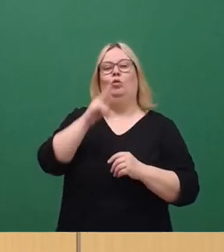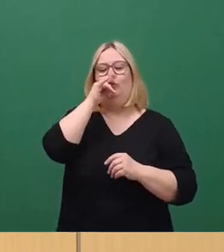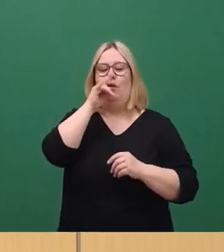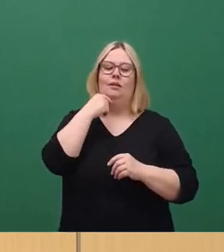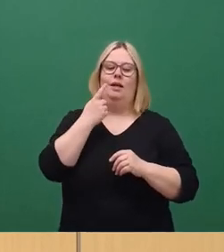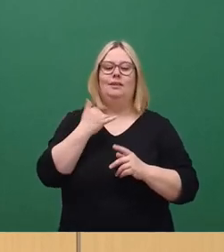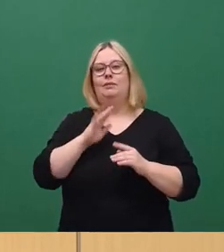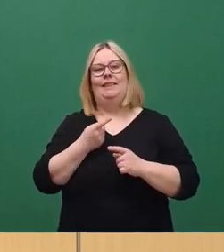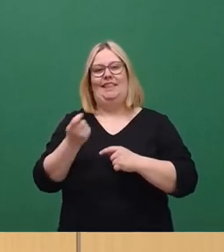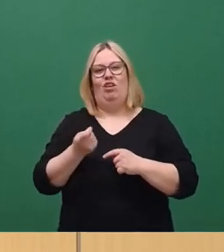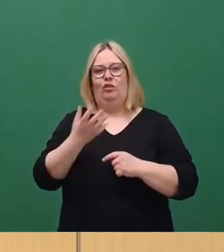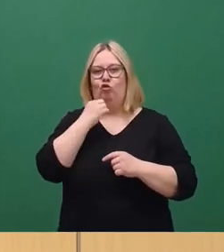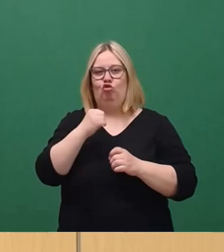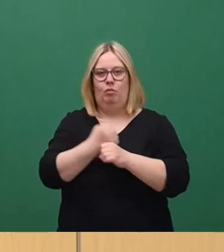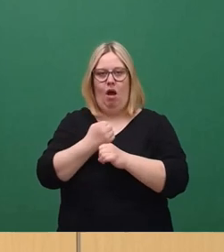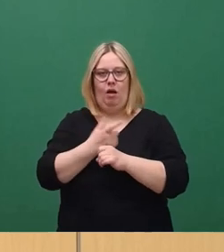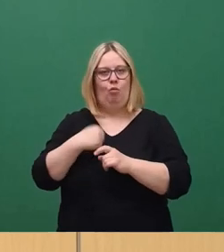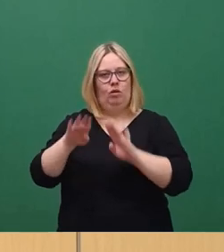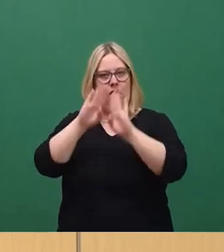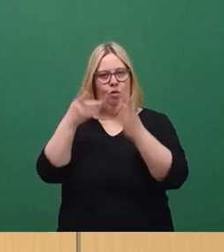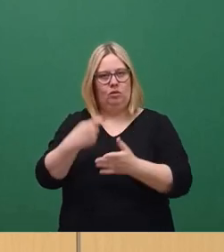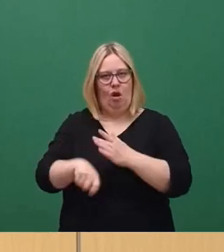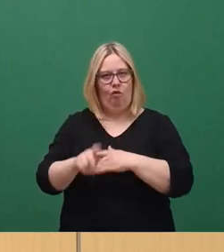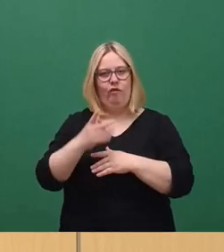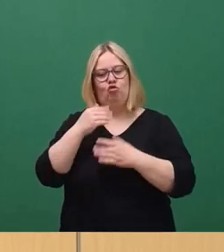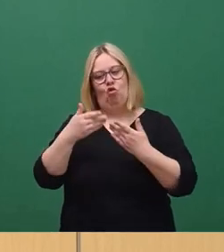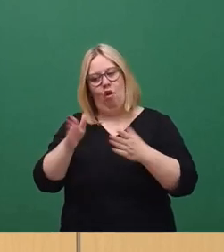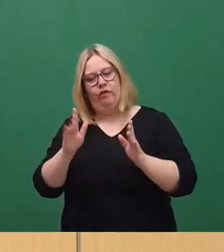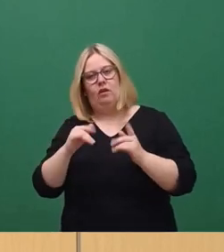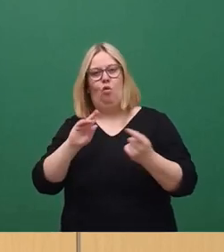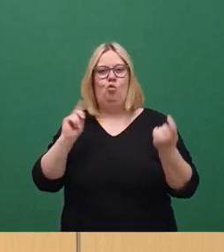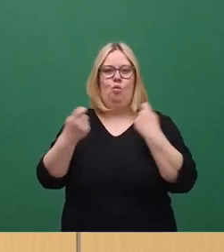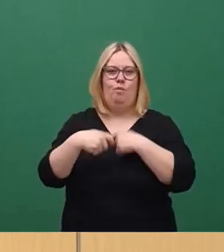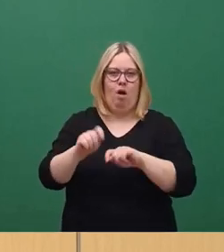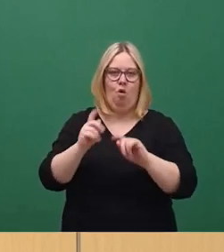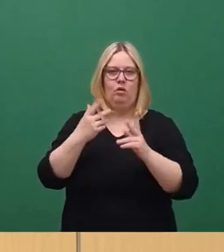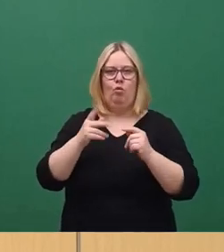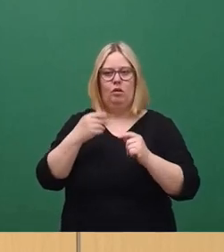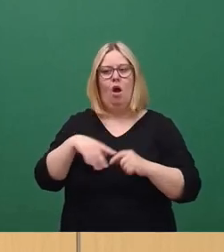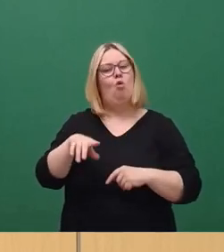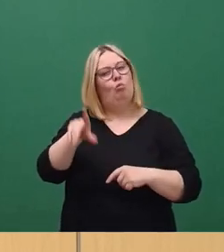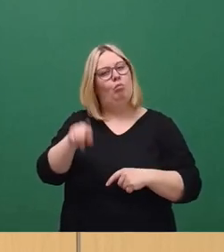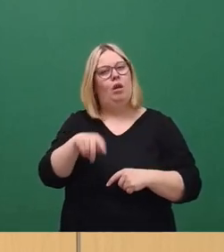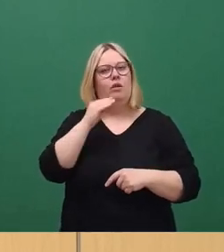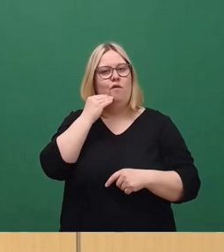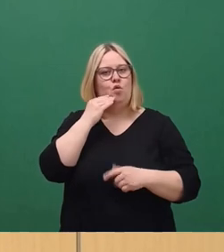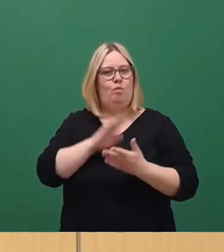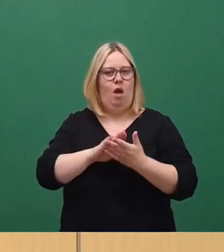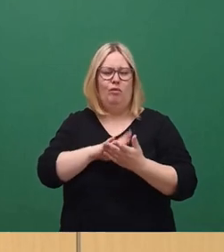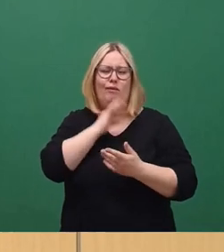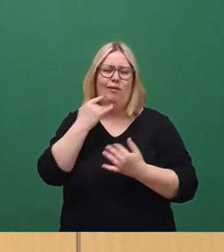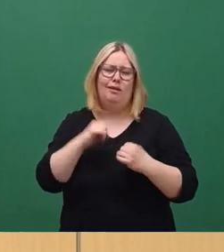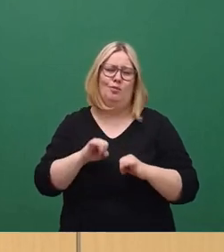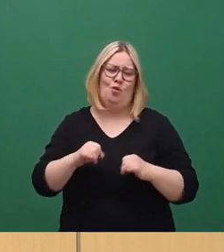Investor, der würde das machen, also der würde dieses Haus kaufen, der würde das öffnen, auch so umbauen, dass da auch preiswerte Wohnungen bleiben. Also es ist so vieles möglich.